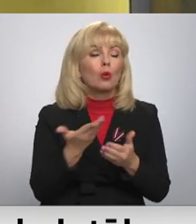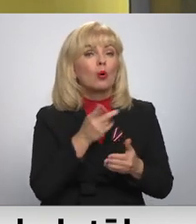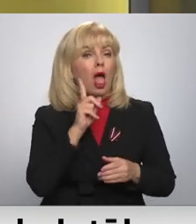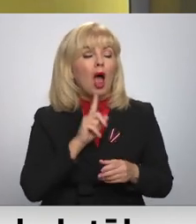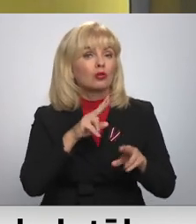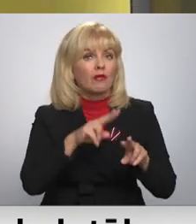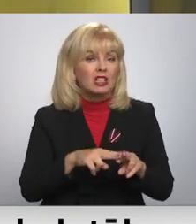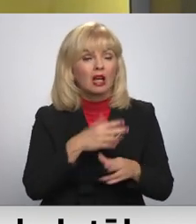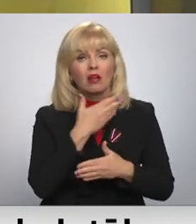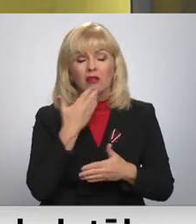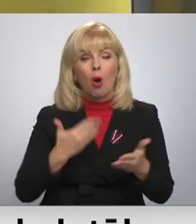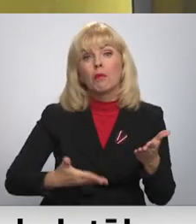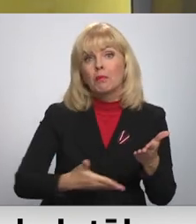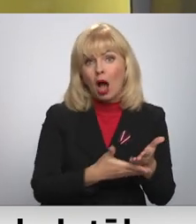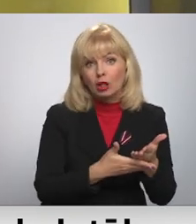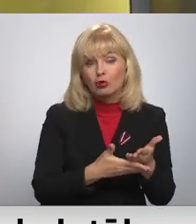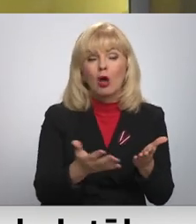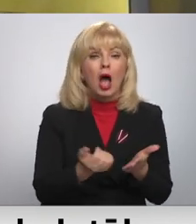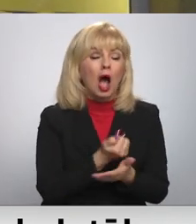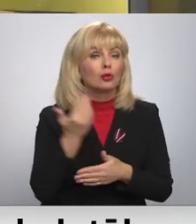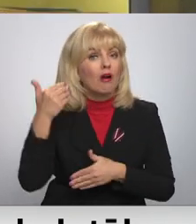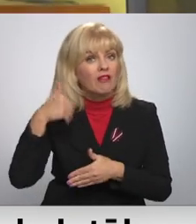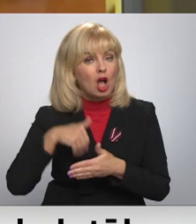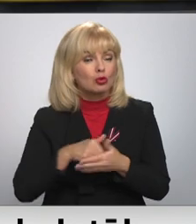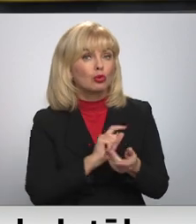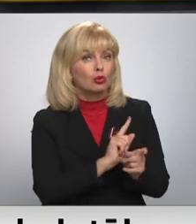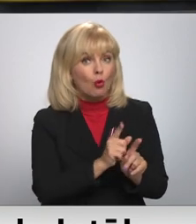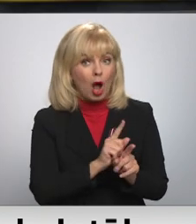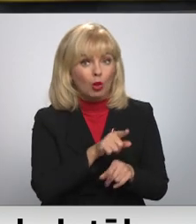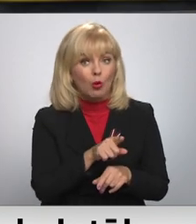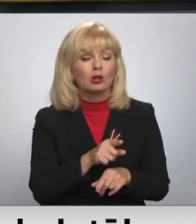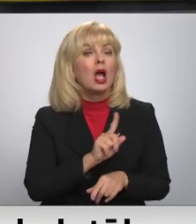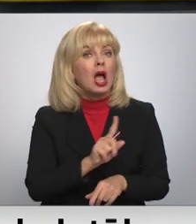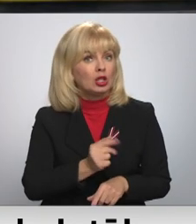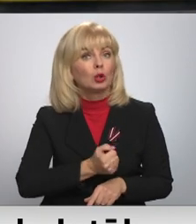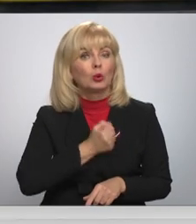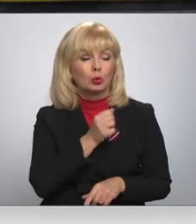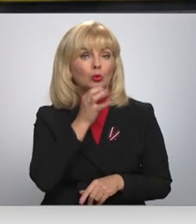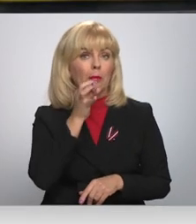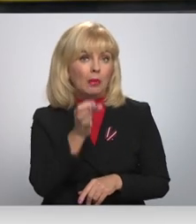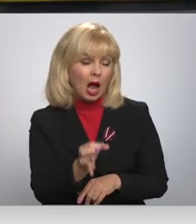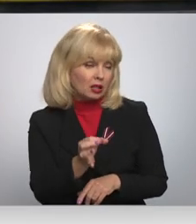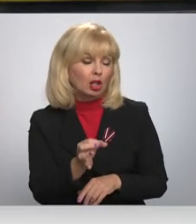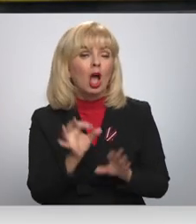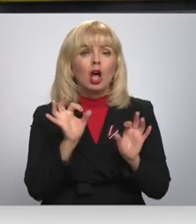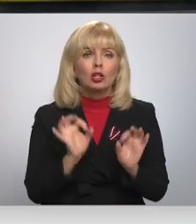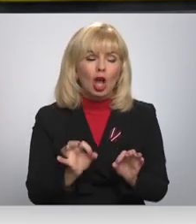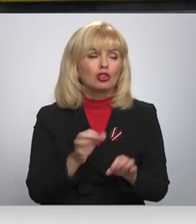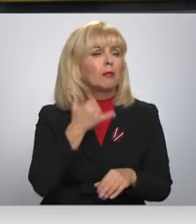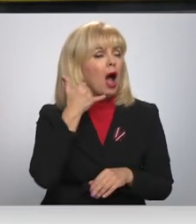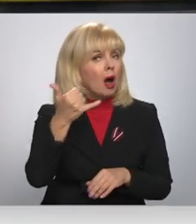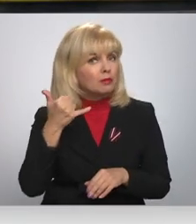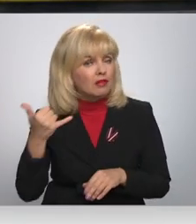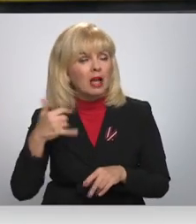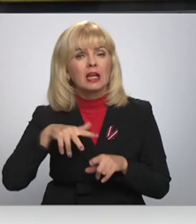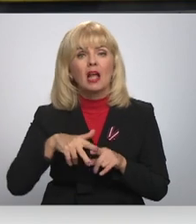vieta šoreiz nav palīdzējusi atrast vēstures skolotāji. īstenībā grūti pateikt, jo mēs tiešām apzvanījām